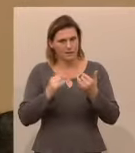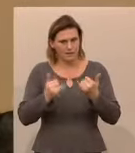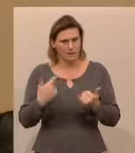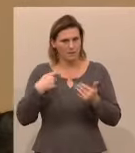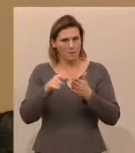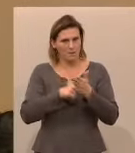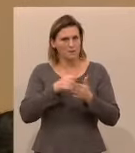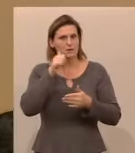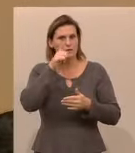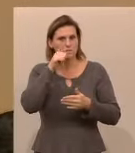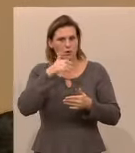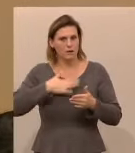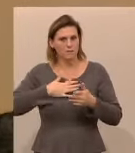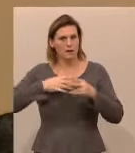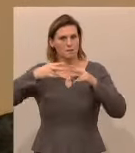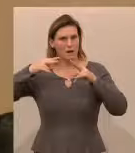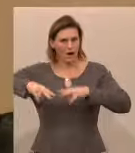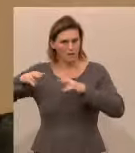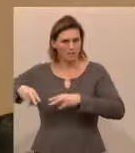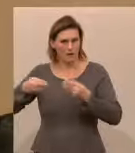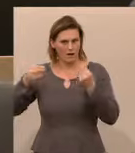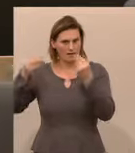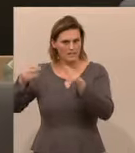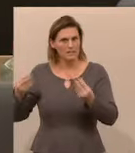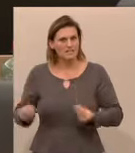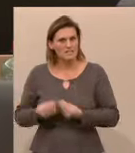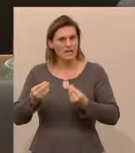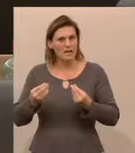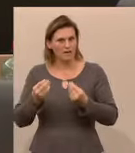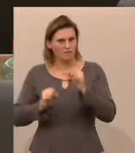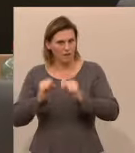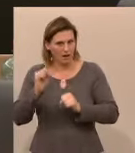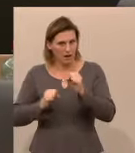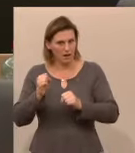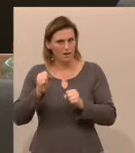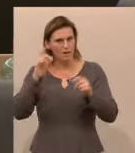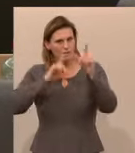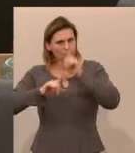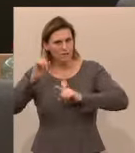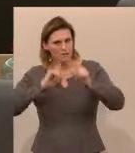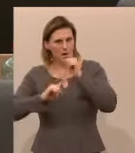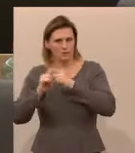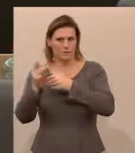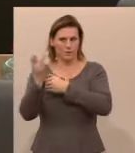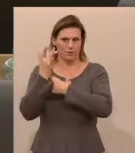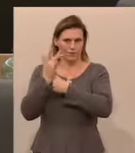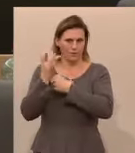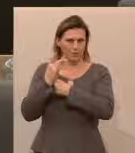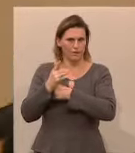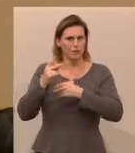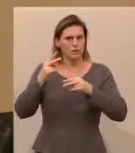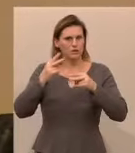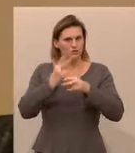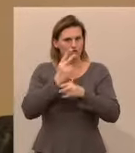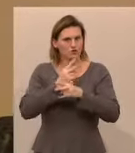ist, morgen meinem Anwalt zur Übergabe einer Sachverhaltsdarstellung wegen des Verdachts der Verleumdung an der Staatsanwaltschaft